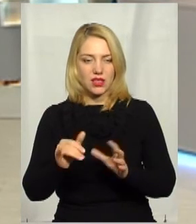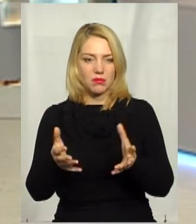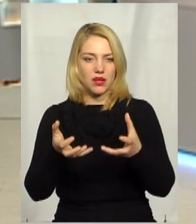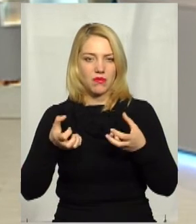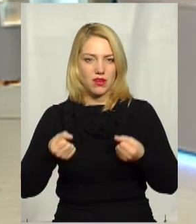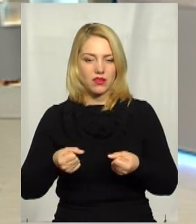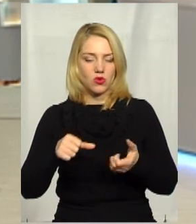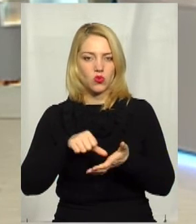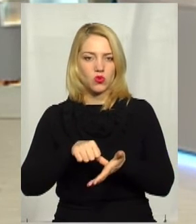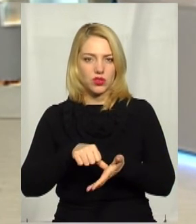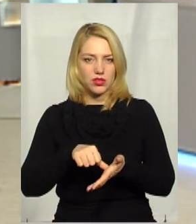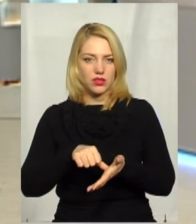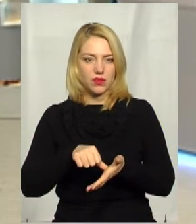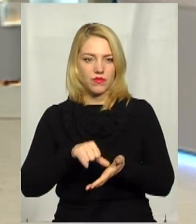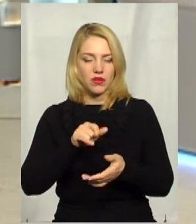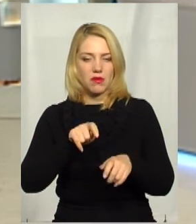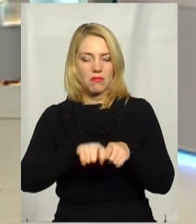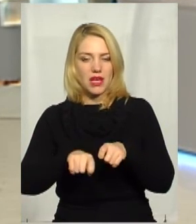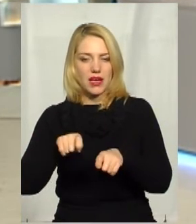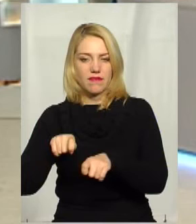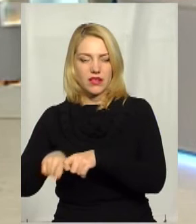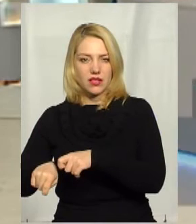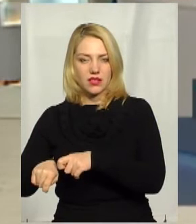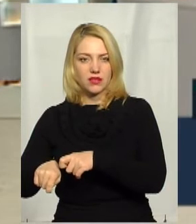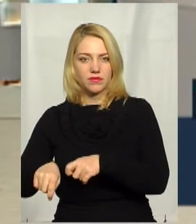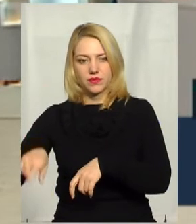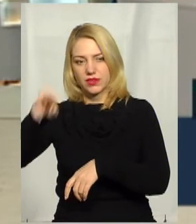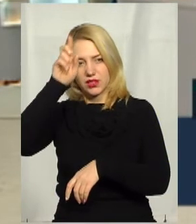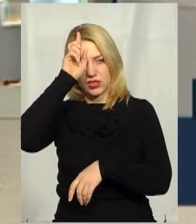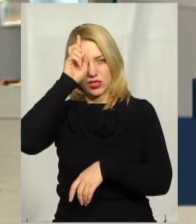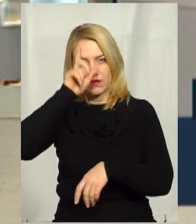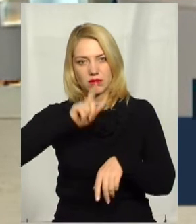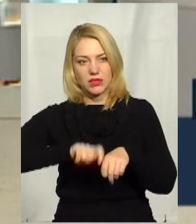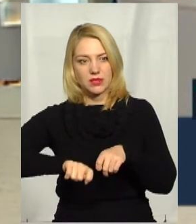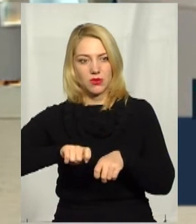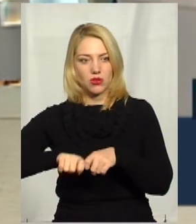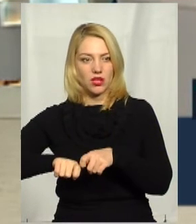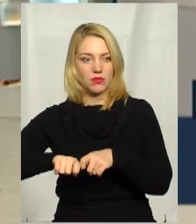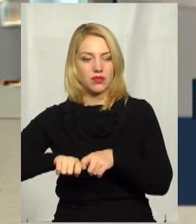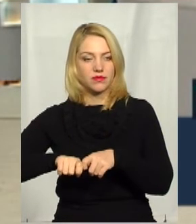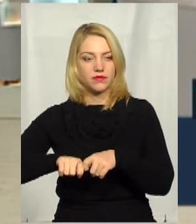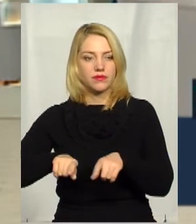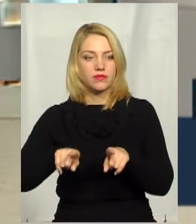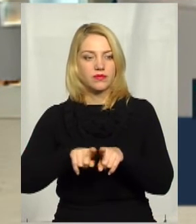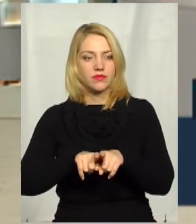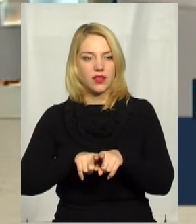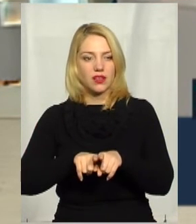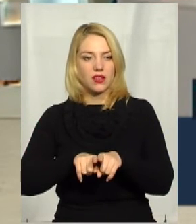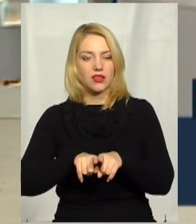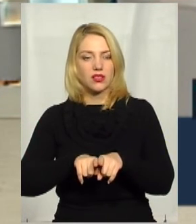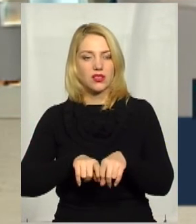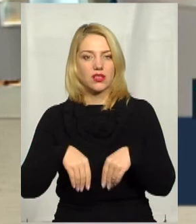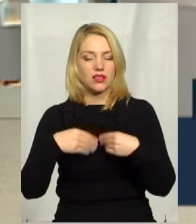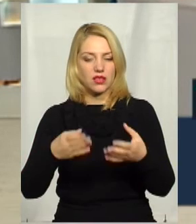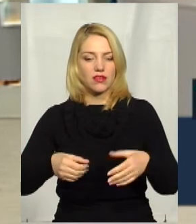участь в перевірках, скажімо, державними інспекторами. Також наділені